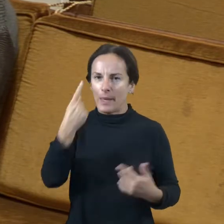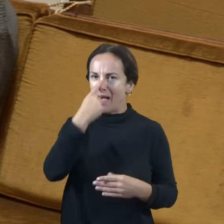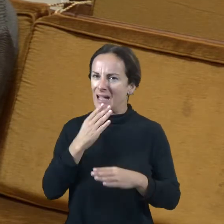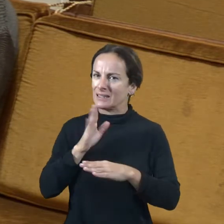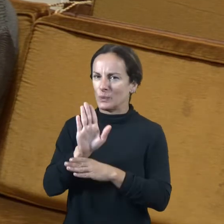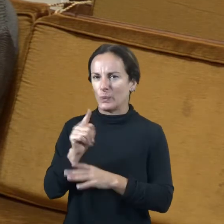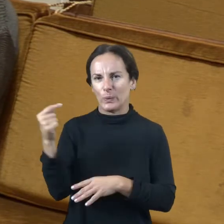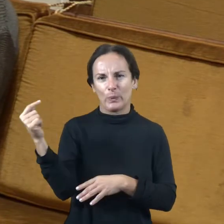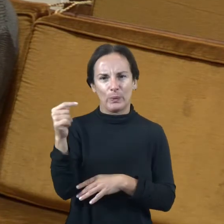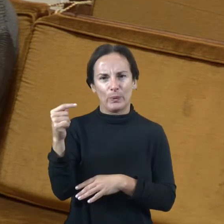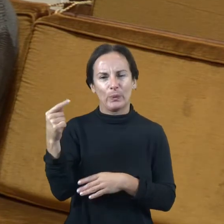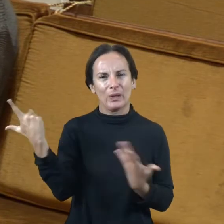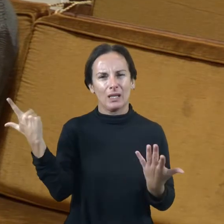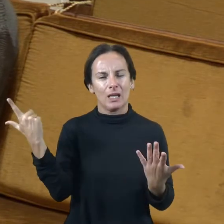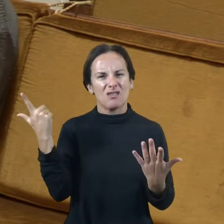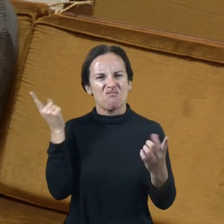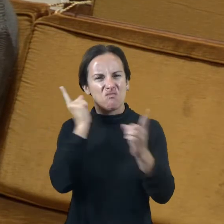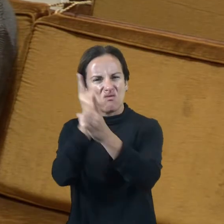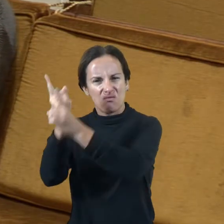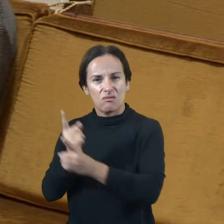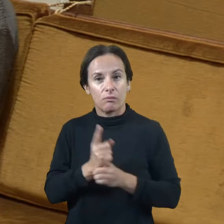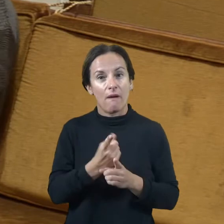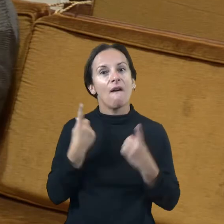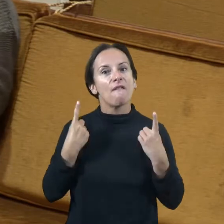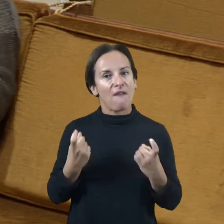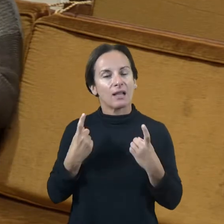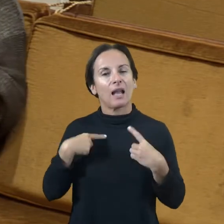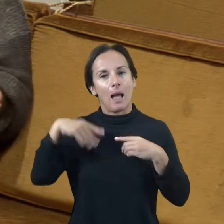educar-los en aquest aspecte gràcies per tot